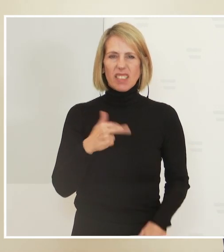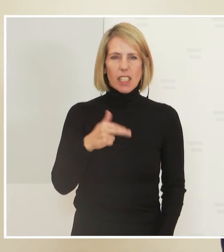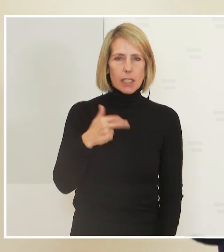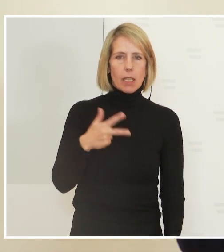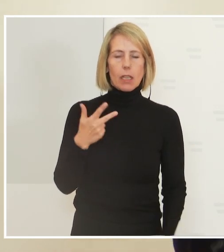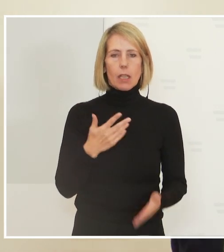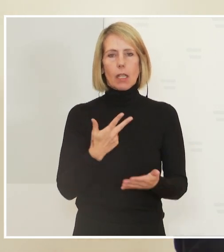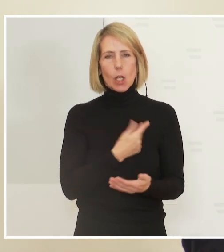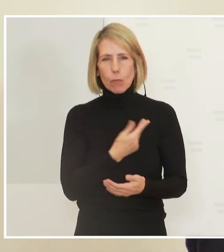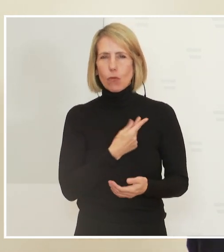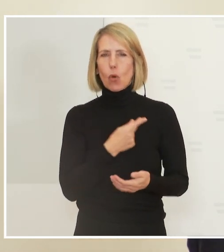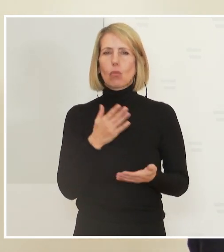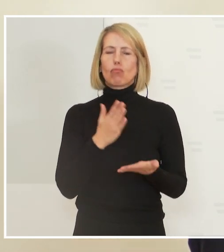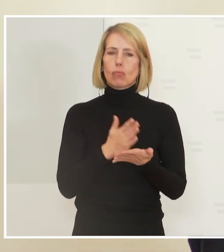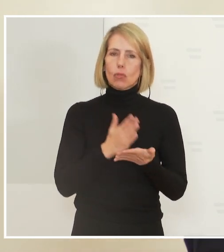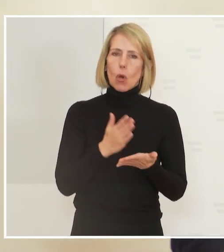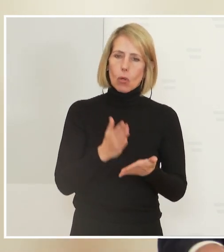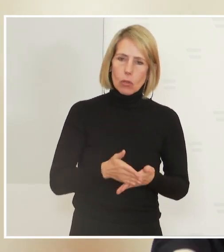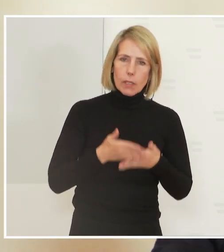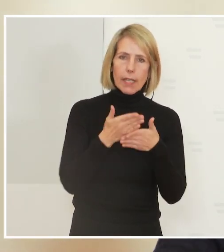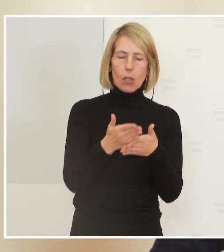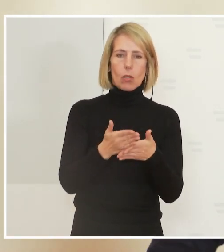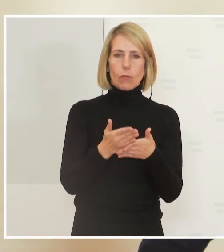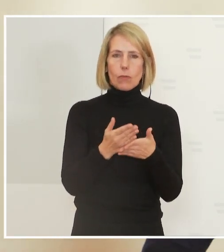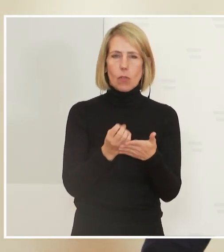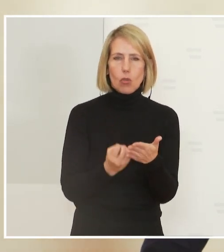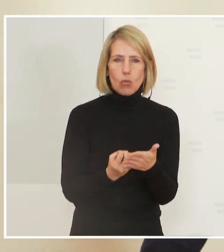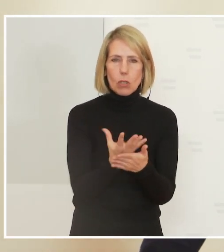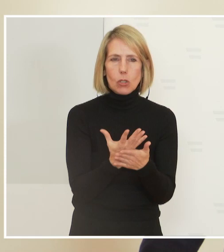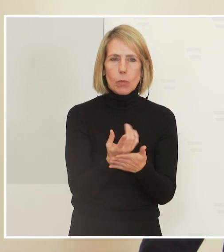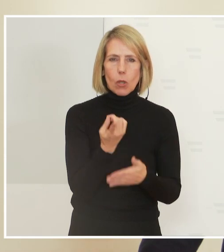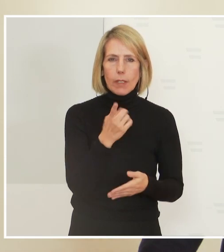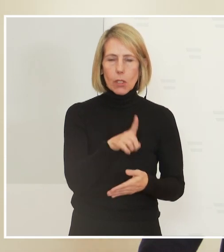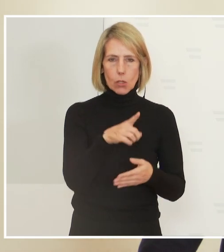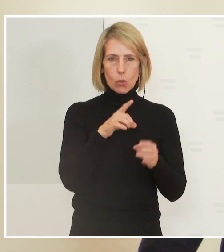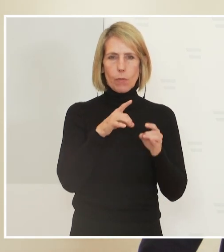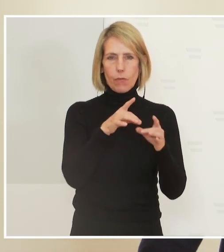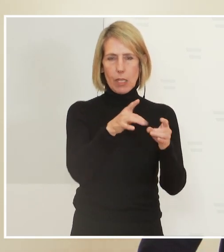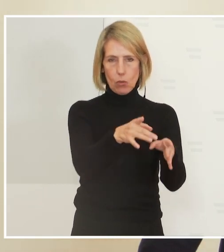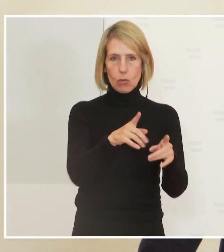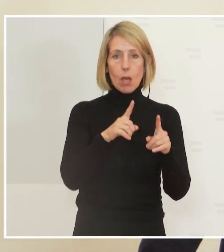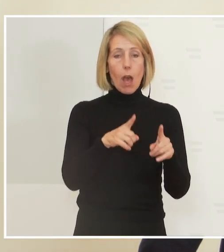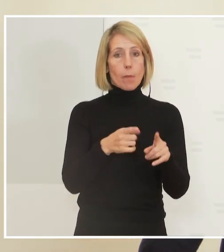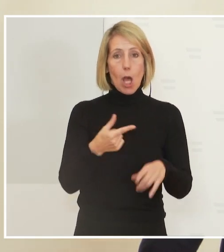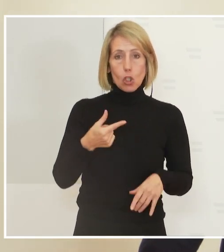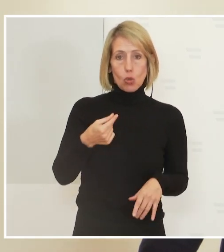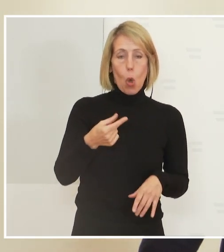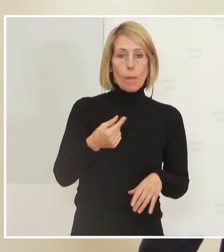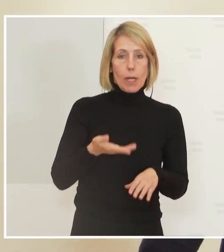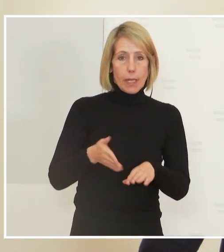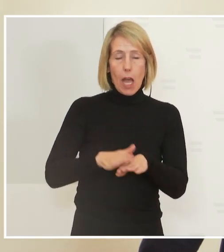Impfung, vielleicht geholfen hätte gegen den ursprünglichen Typus des Virus, aber sicher nicht gegen die doppelt so